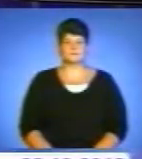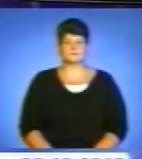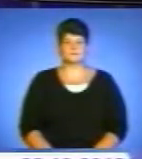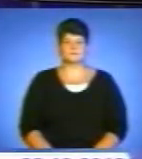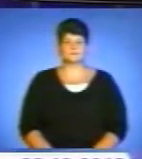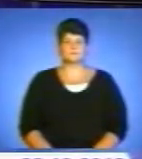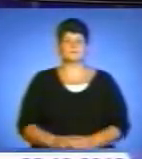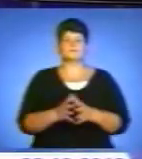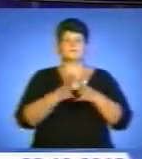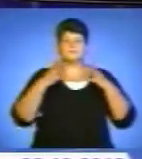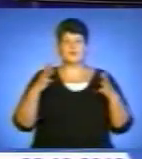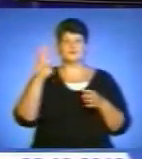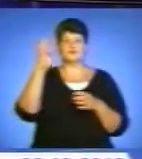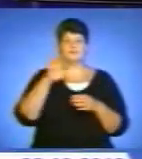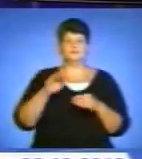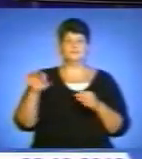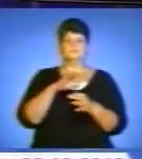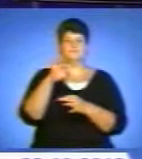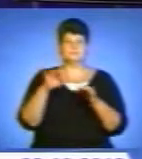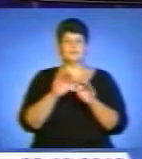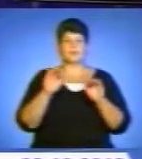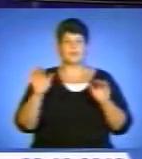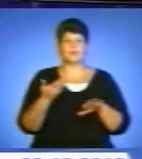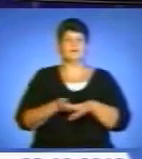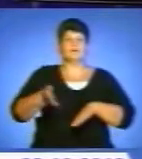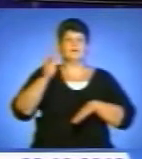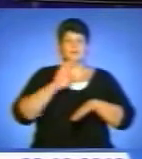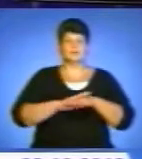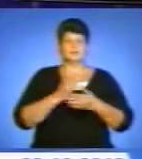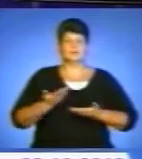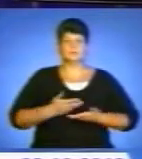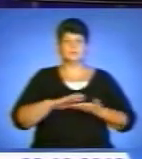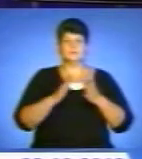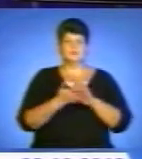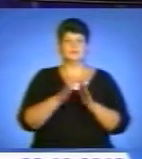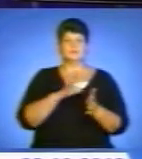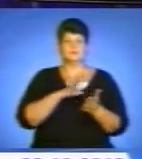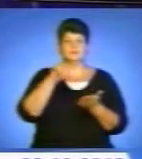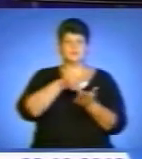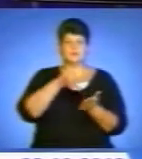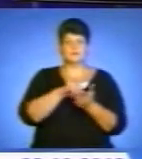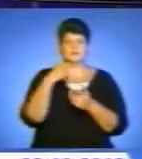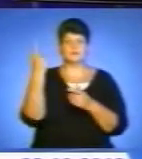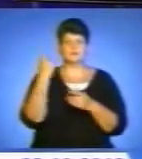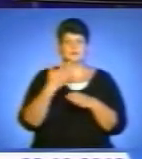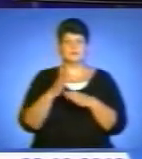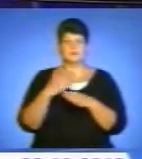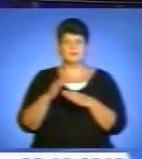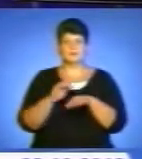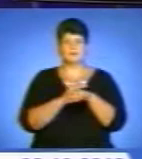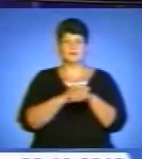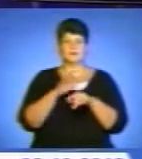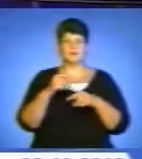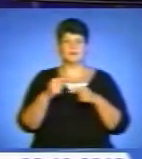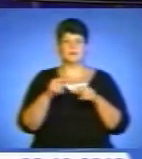Понад 400 дітей-сиріт та дітей, які опинилися у складних життєвих умовах, стали учасниками обласного етапу благодійного марафону